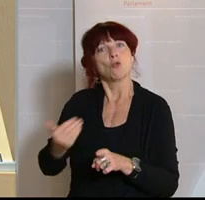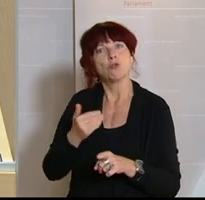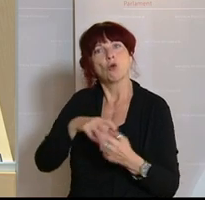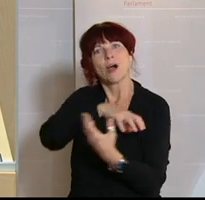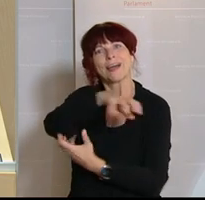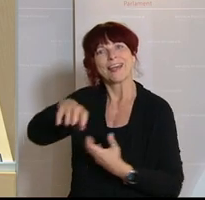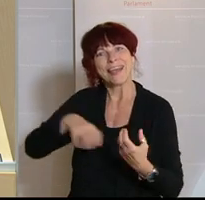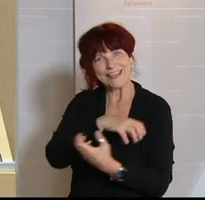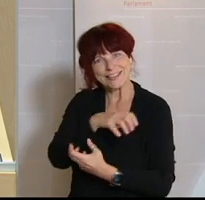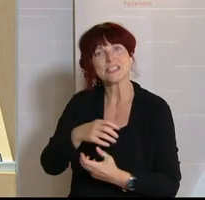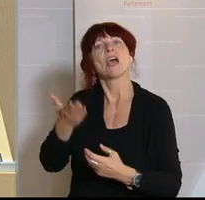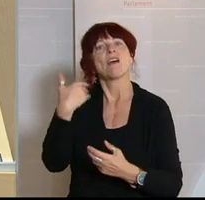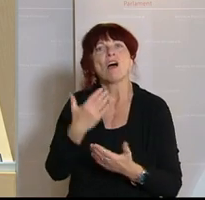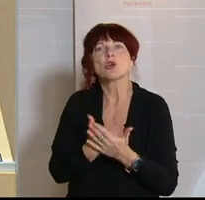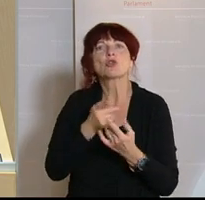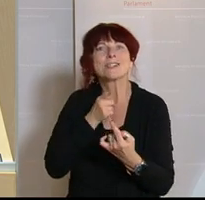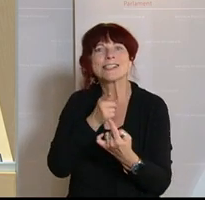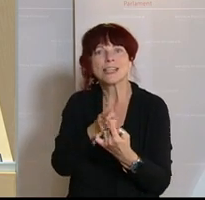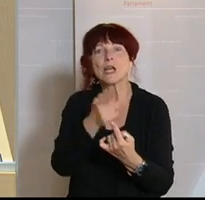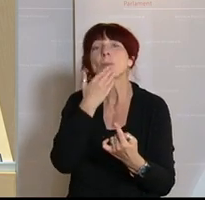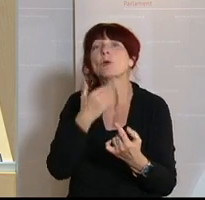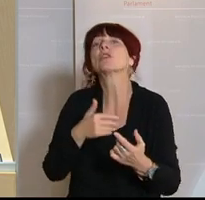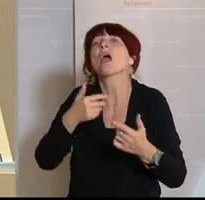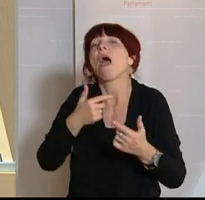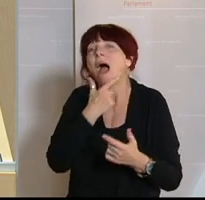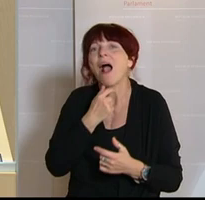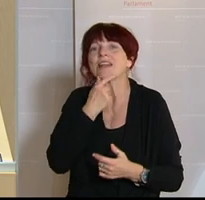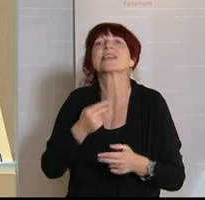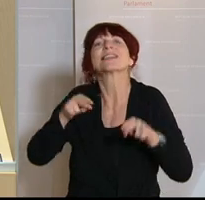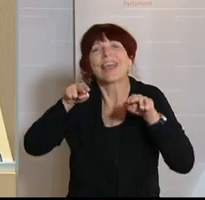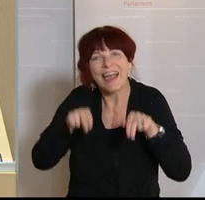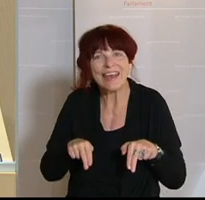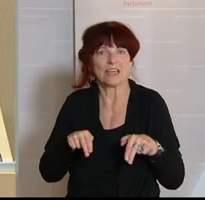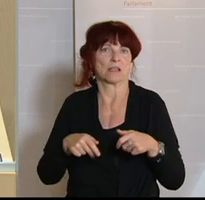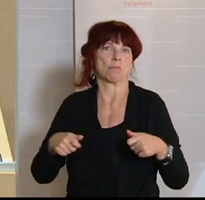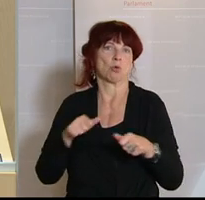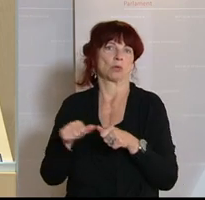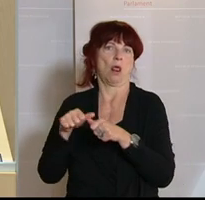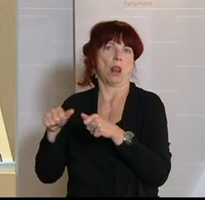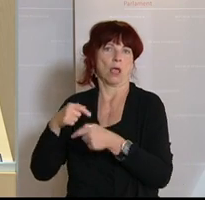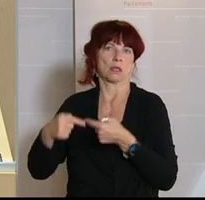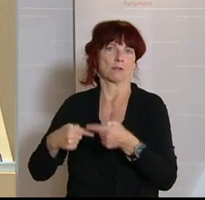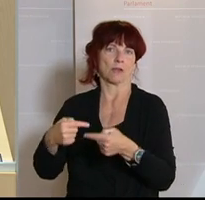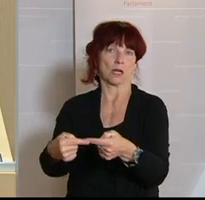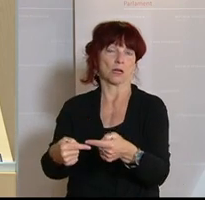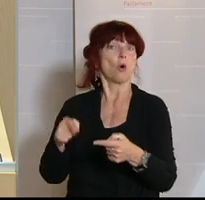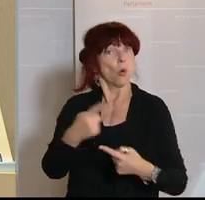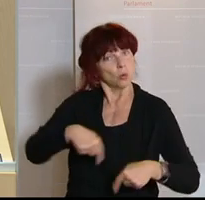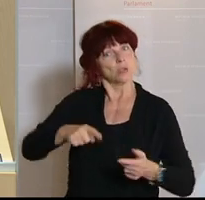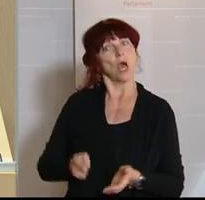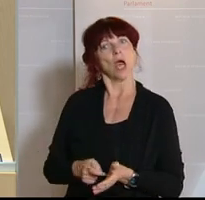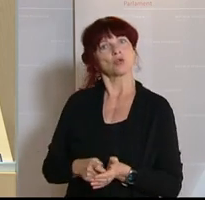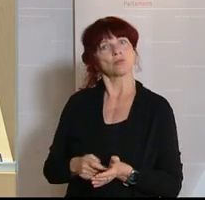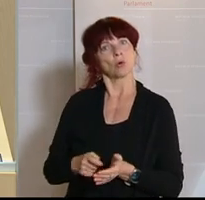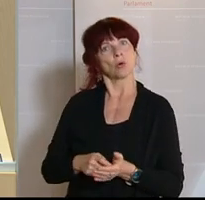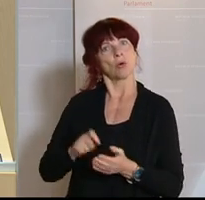Arbeitsmodelle zu unterstützen und zu fördern. Unser Anspruch ist es, dass das Altersteilzeitmodell auch nach